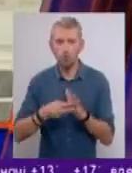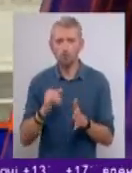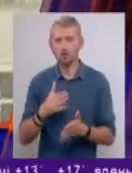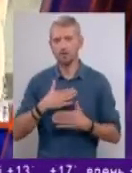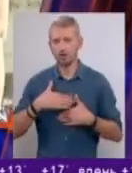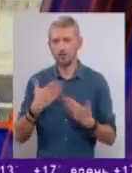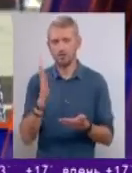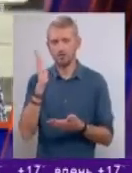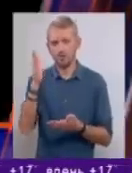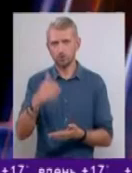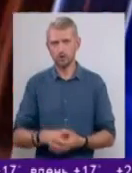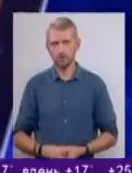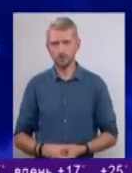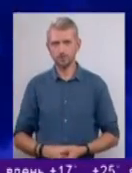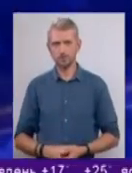наше з вами майбутнє.